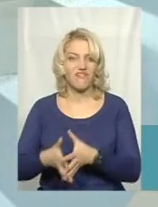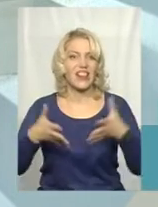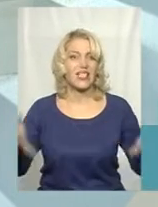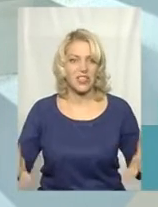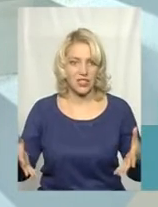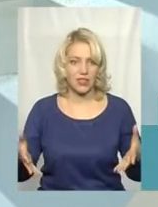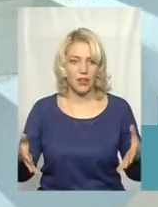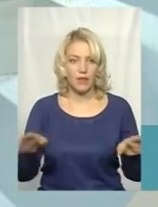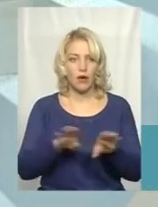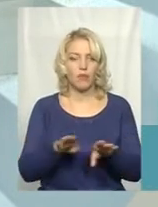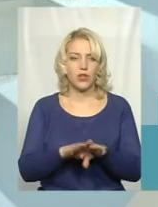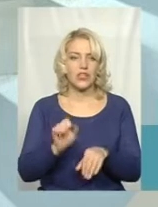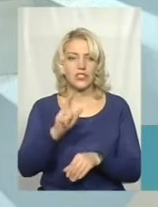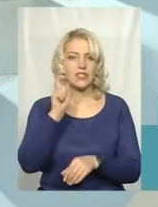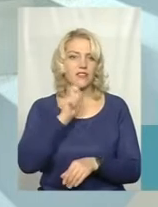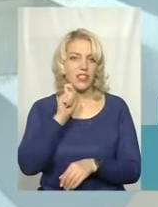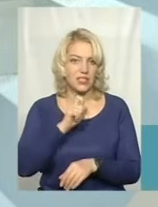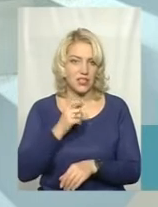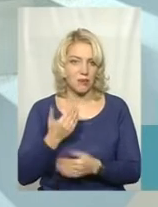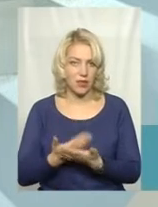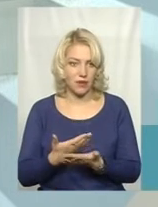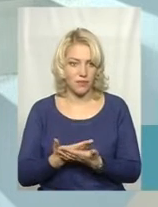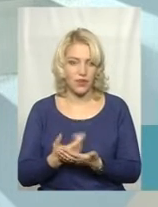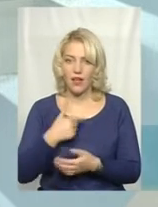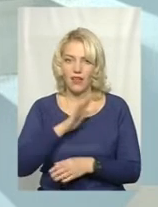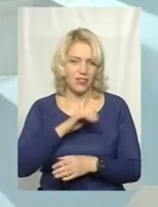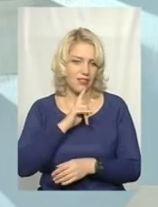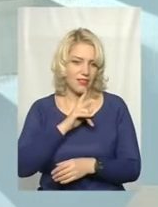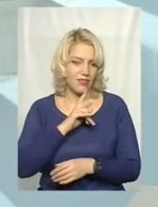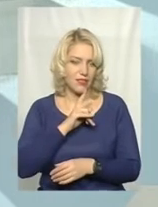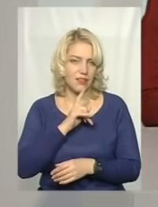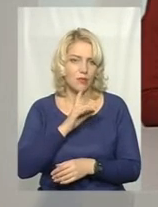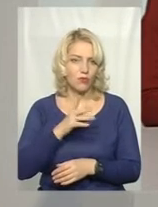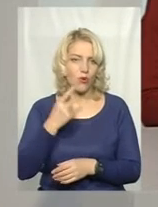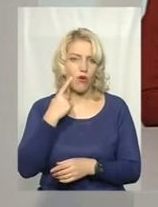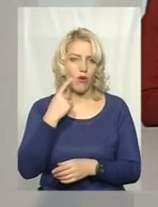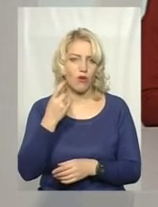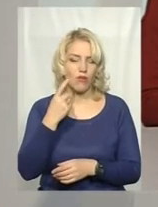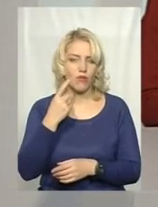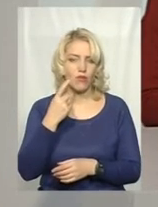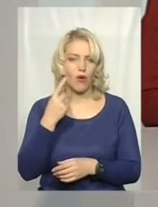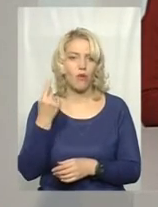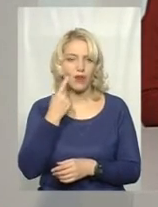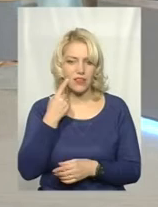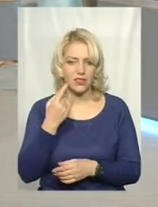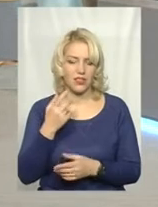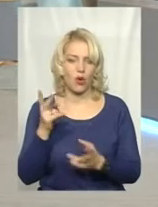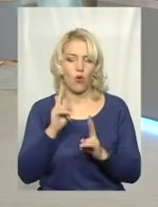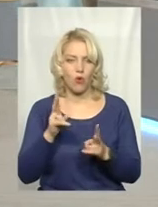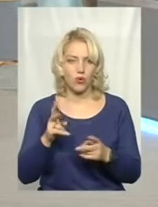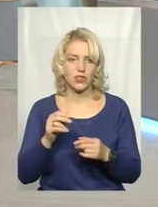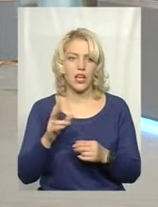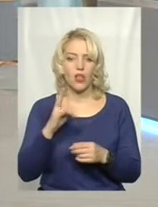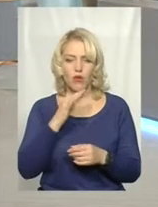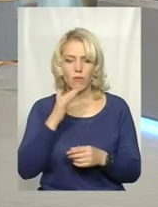порівняно з Вінницькими. Не хочу образити чиїсь області і не хочу називати когось, але багато хто